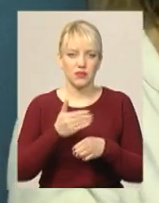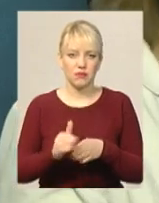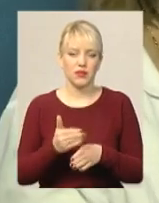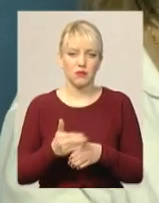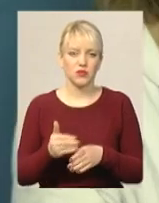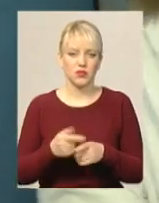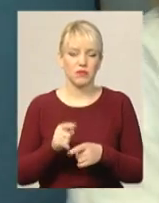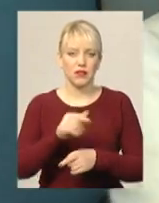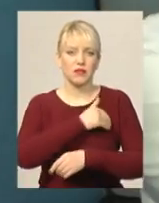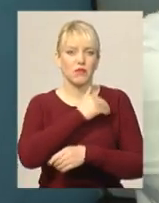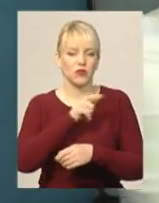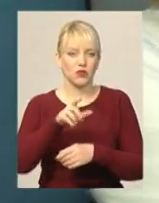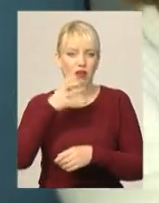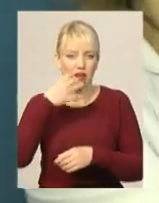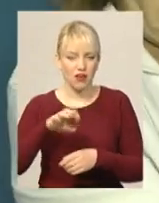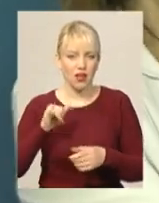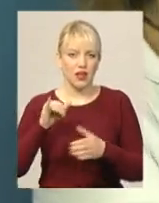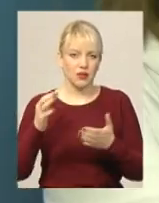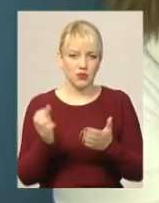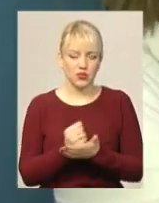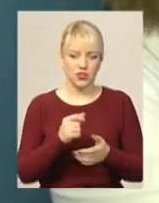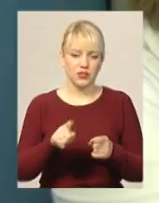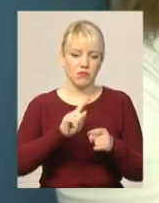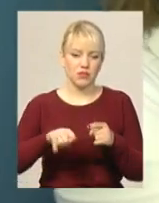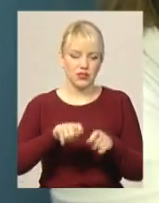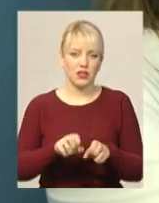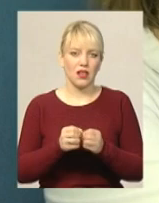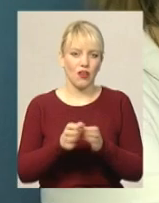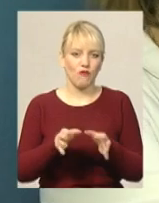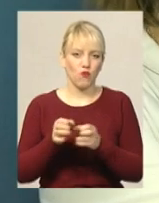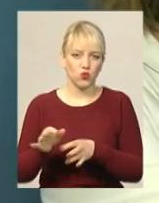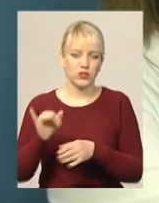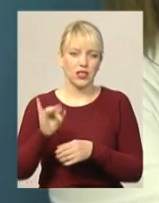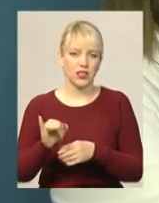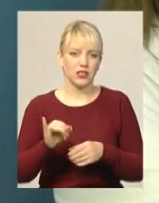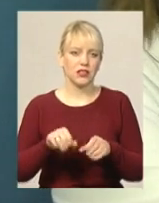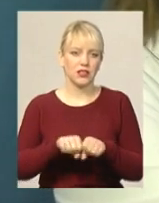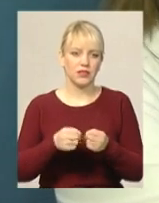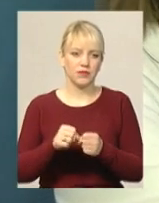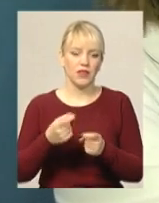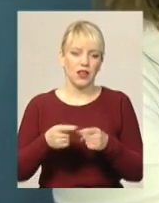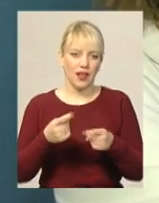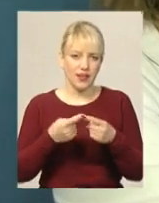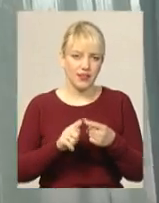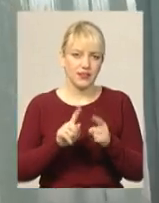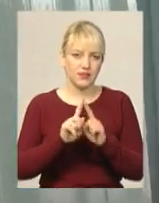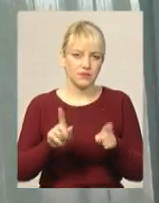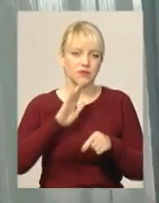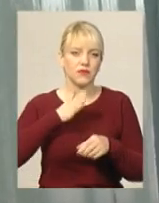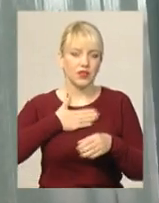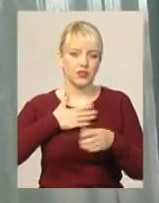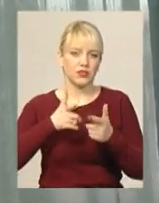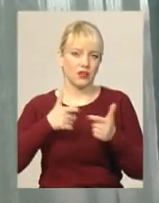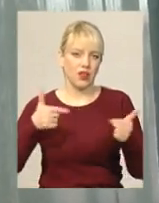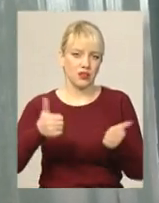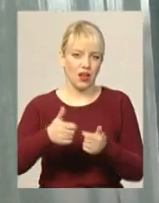там же температура висока І вони швидше рвуться, і швидше вони вже такий віт Ну це специфіка відділення Капітально